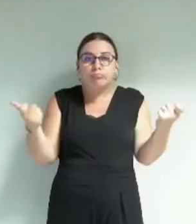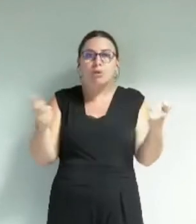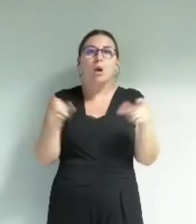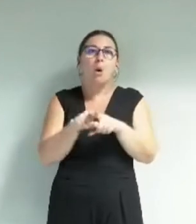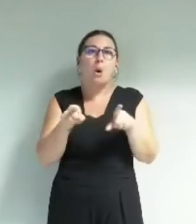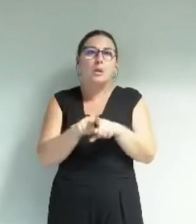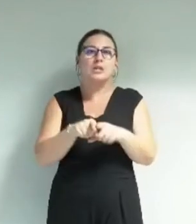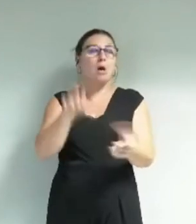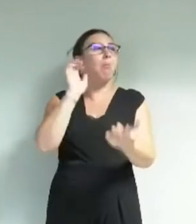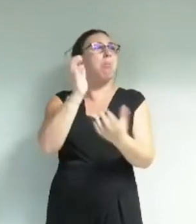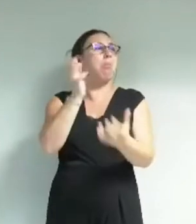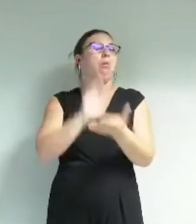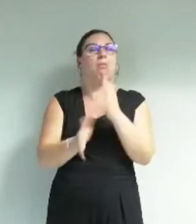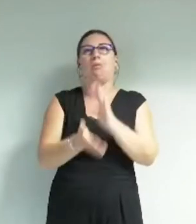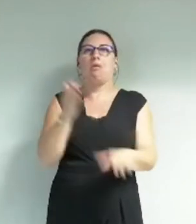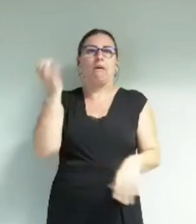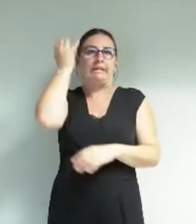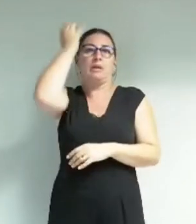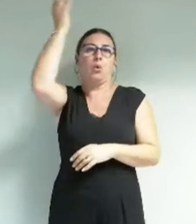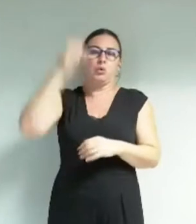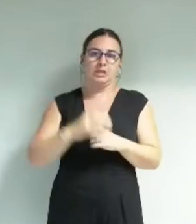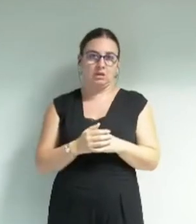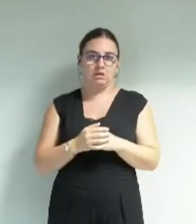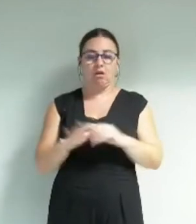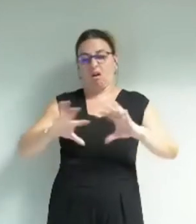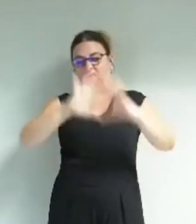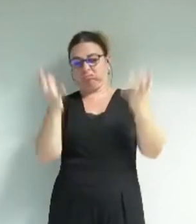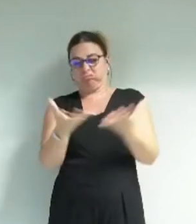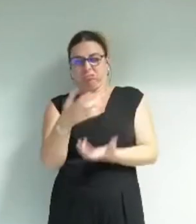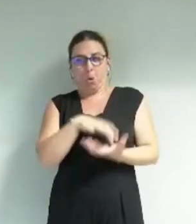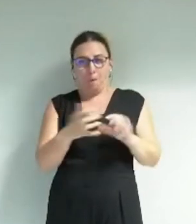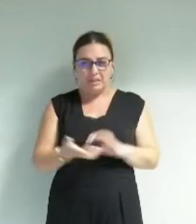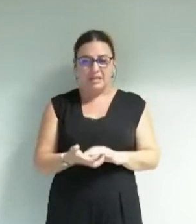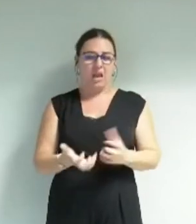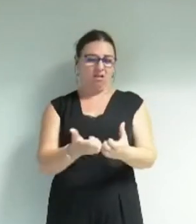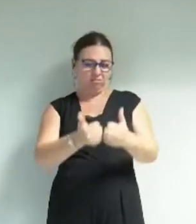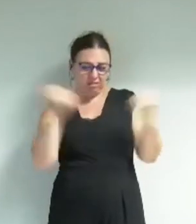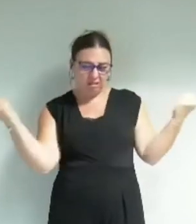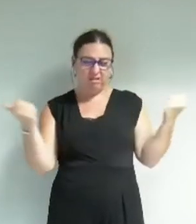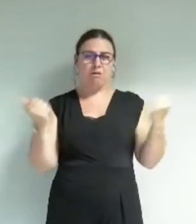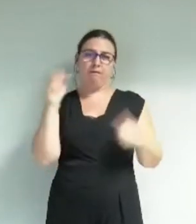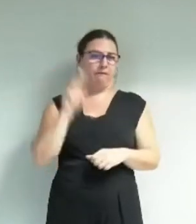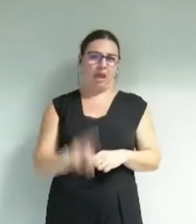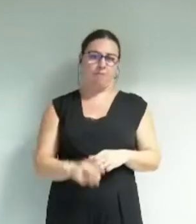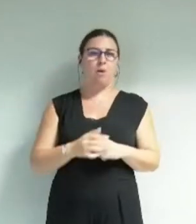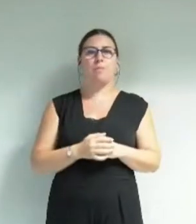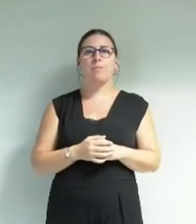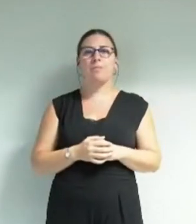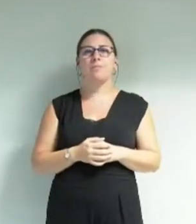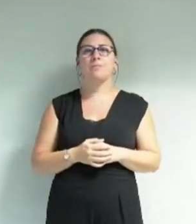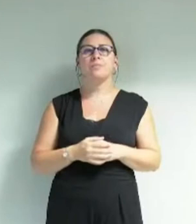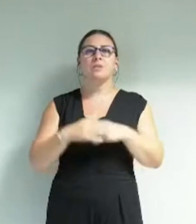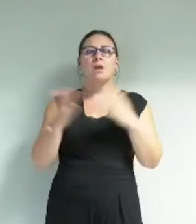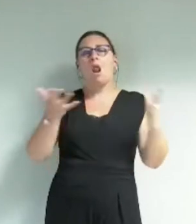foutra idéologique un tout finalement compliqué contradictoire et paradoxal matinée de